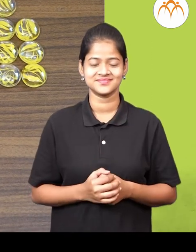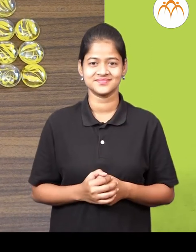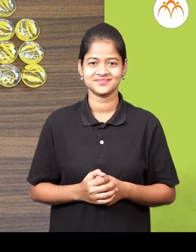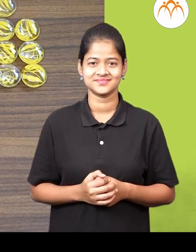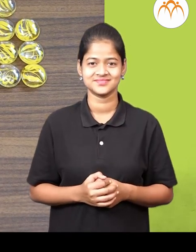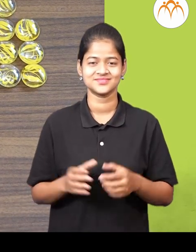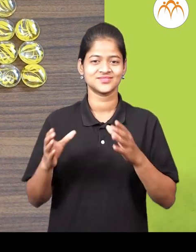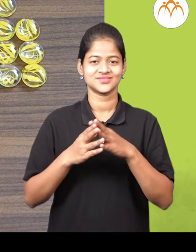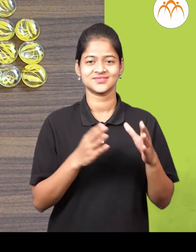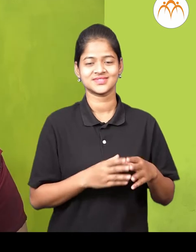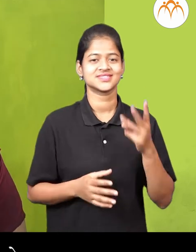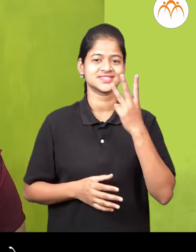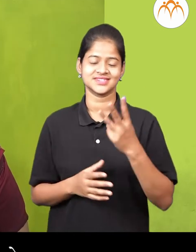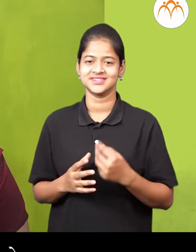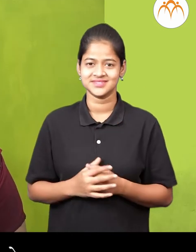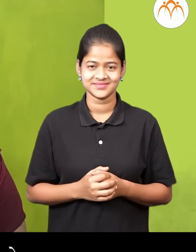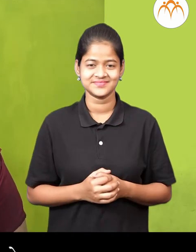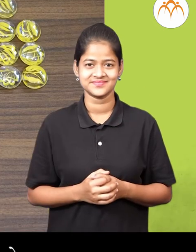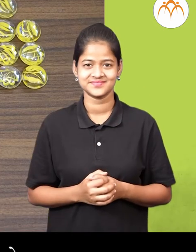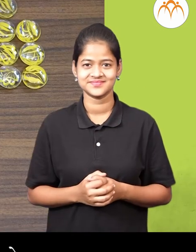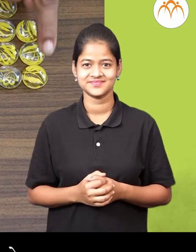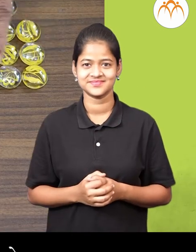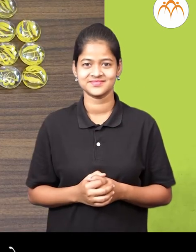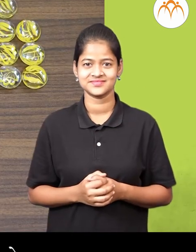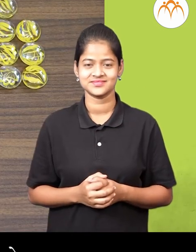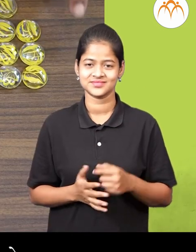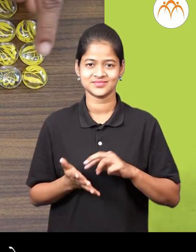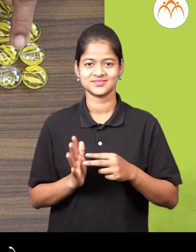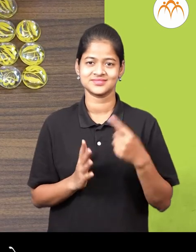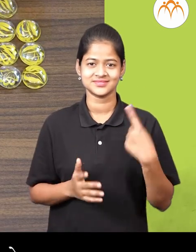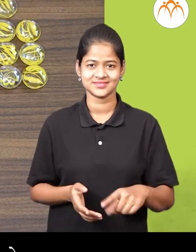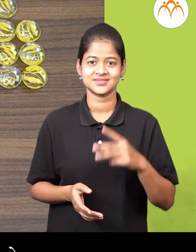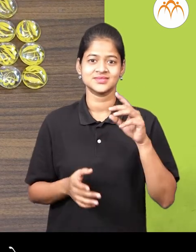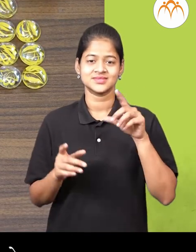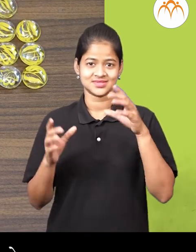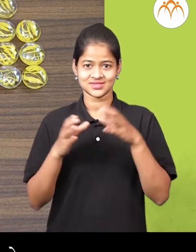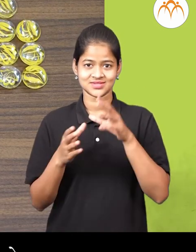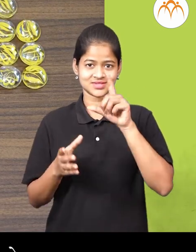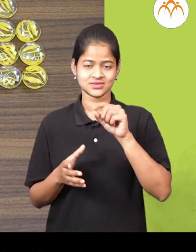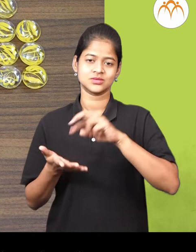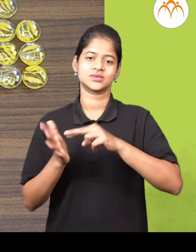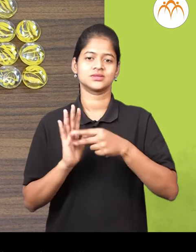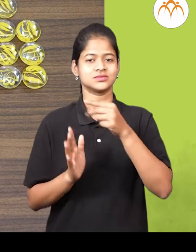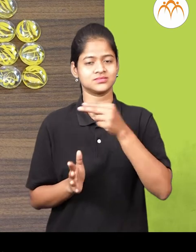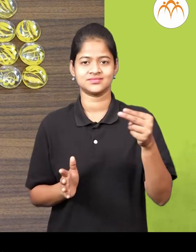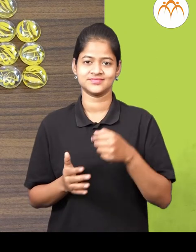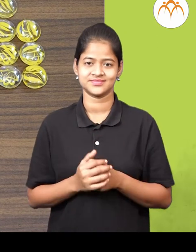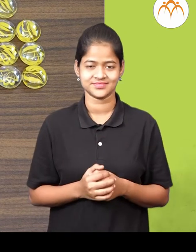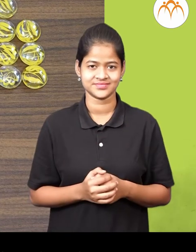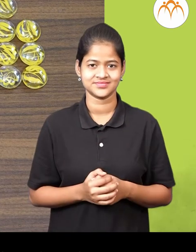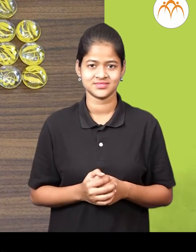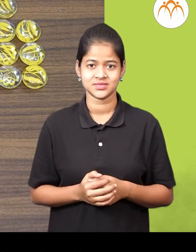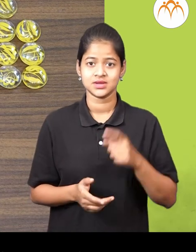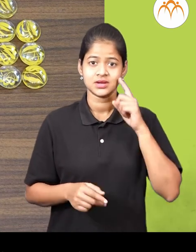तीन गट बरोबर दाहा चा गटाला दशक असमन्टाग म संख्या वाचन